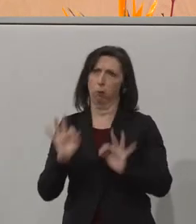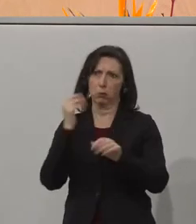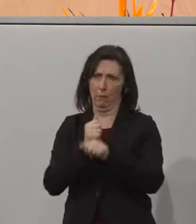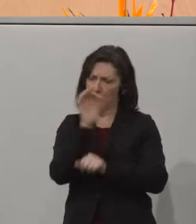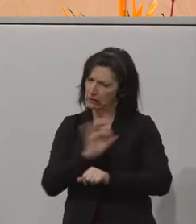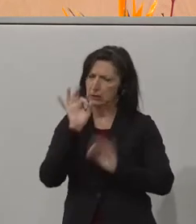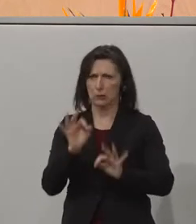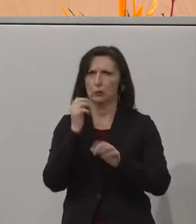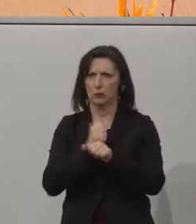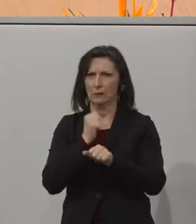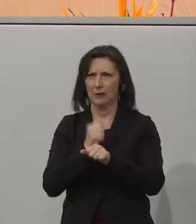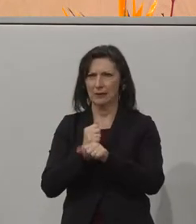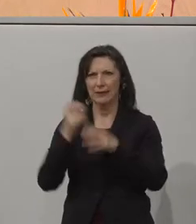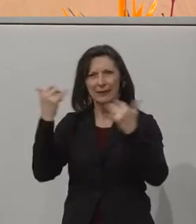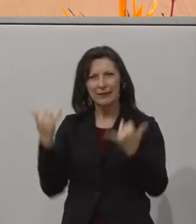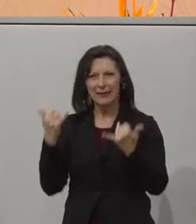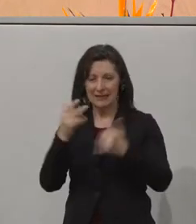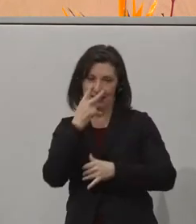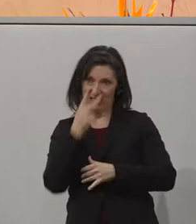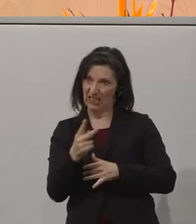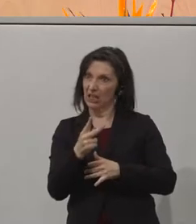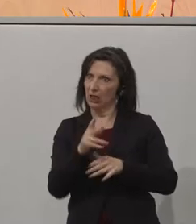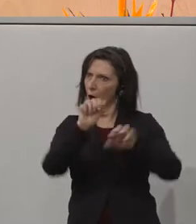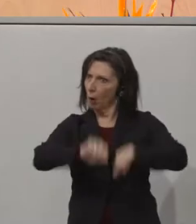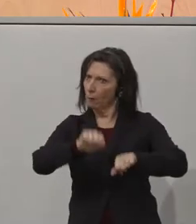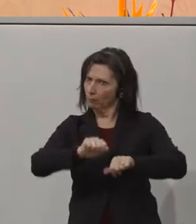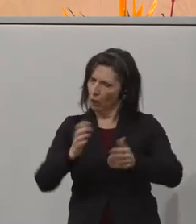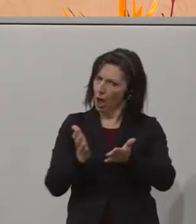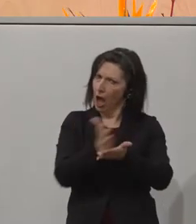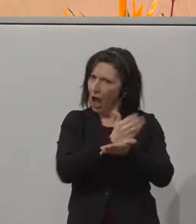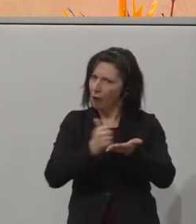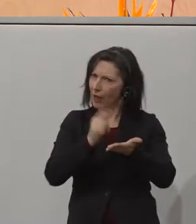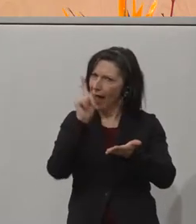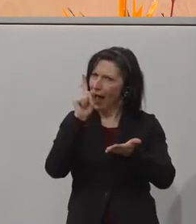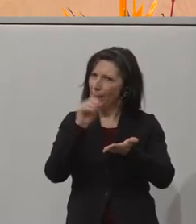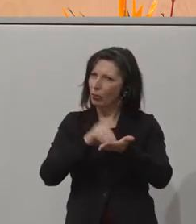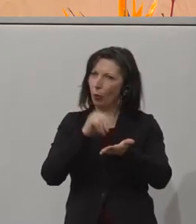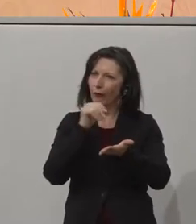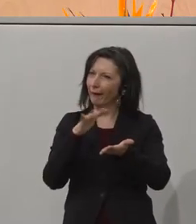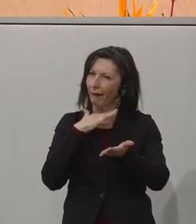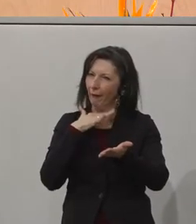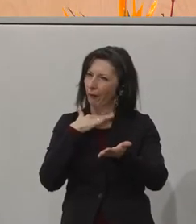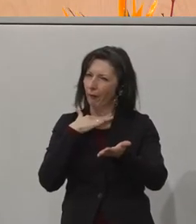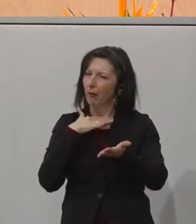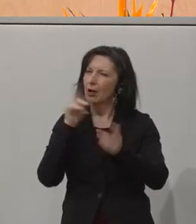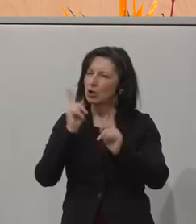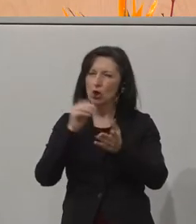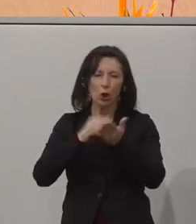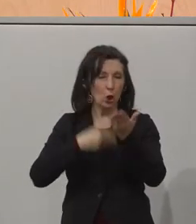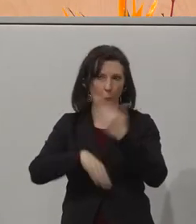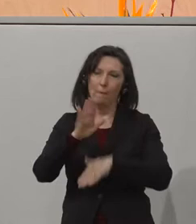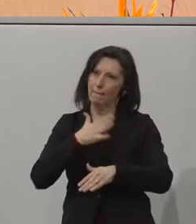Arbeitsmarktstatistiken zeigen, wird dieses Potenzial zwar genutzt, aber noch nicht ausreichend und noch nicht so weit, wie ich mir das wünschen würde.